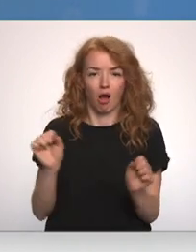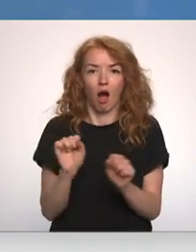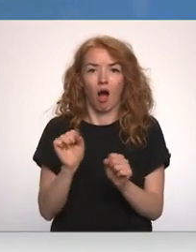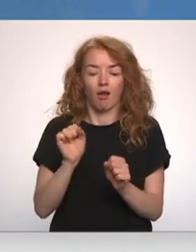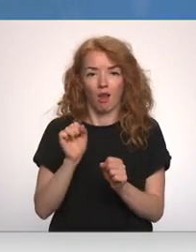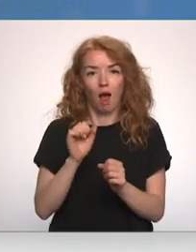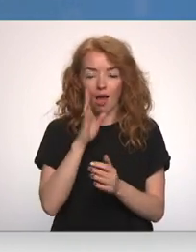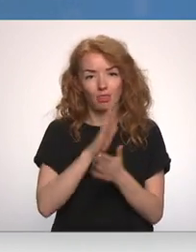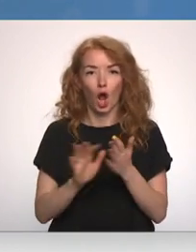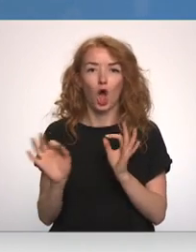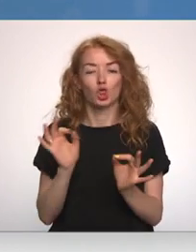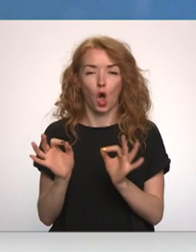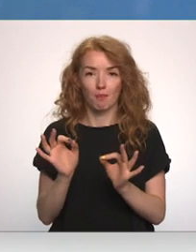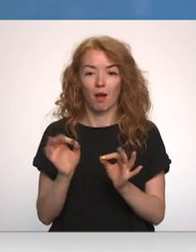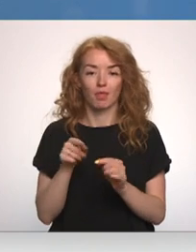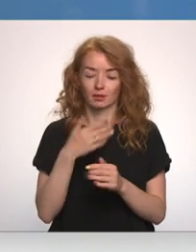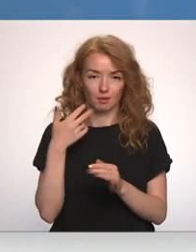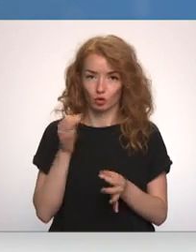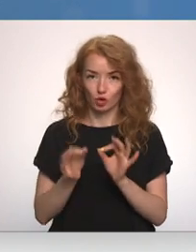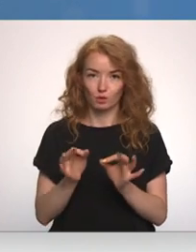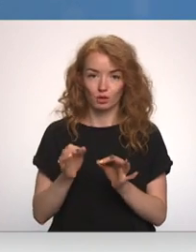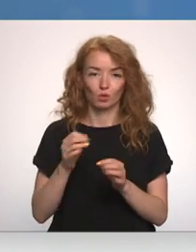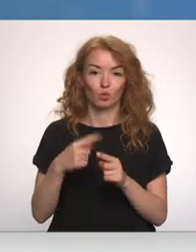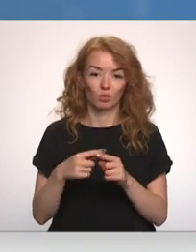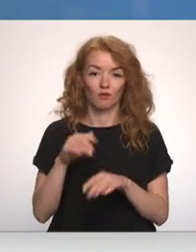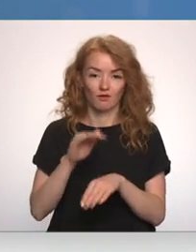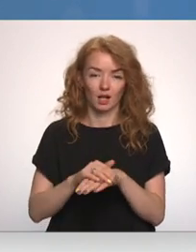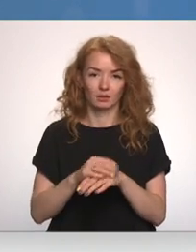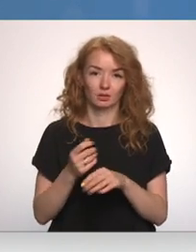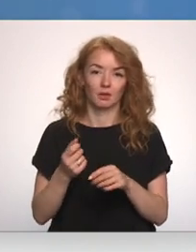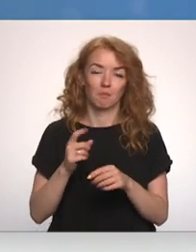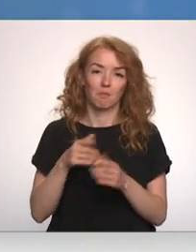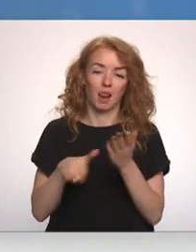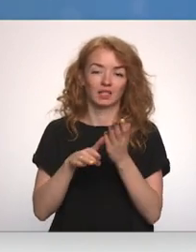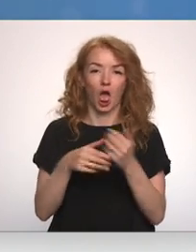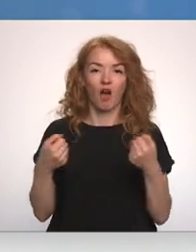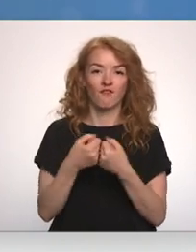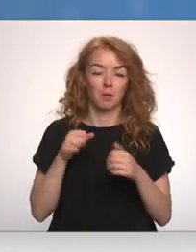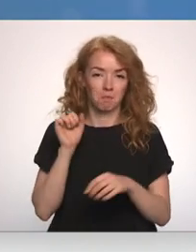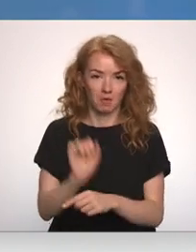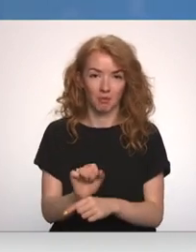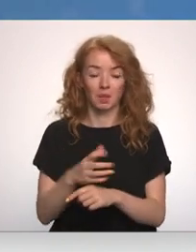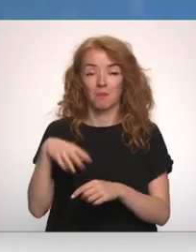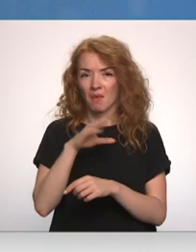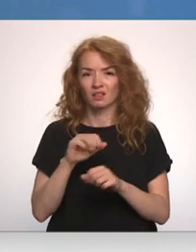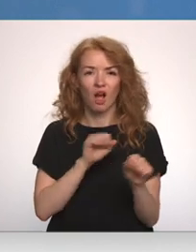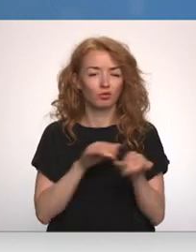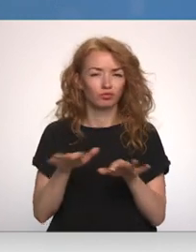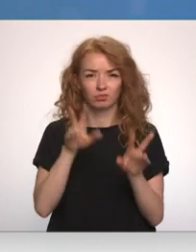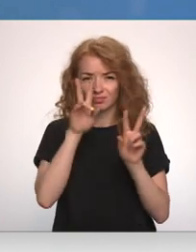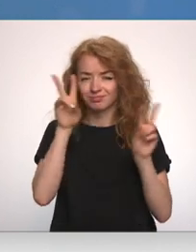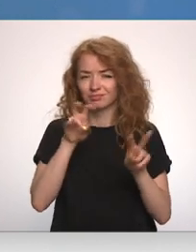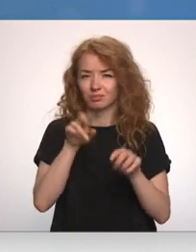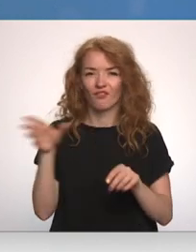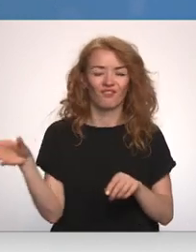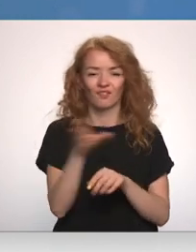nekā tam jābūt. Tas nebija normāla nobraukšana un patīst nostrādāja avārijas premzē. Mēs veiksim ārkārtas apsakošanas visās šajās